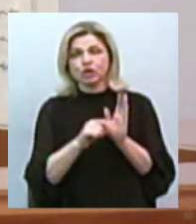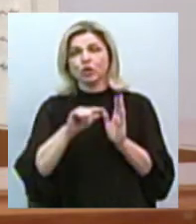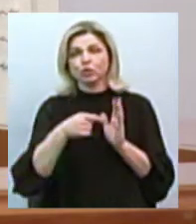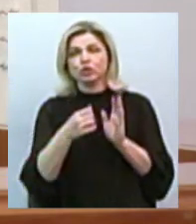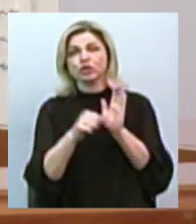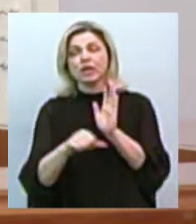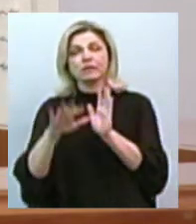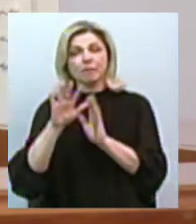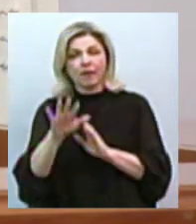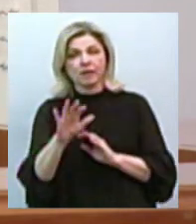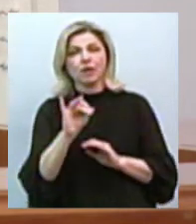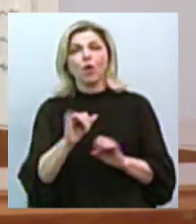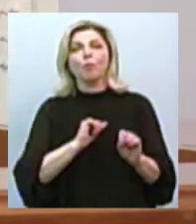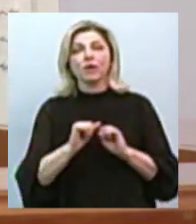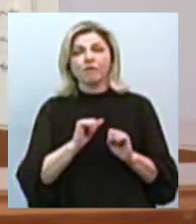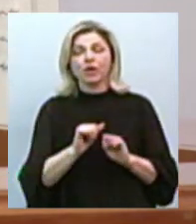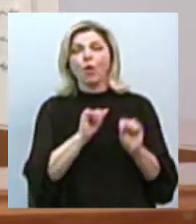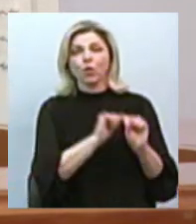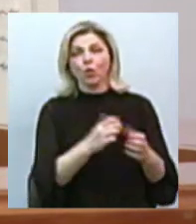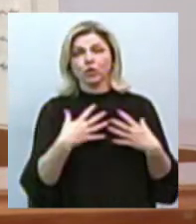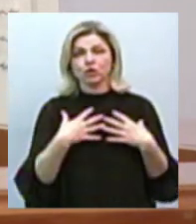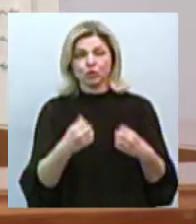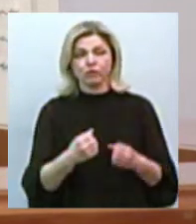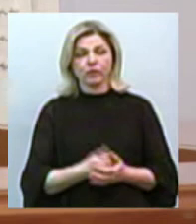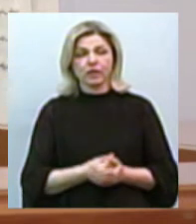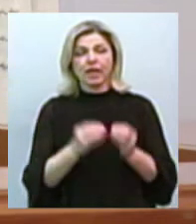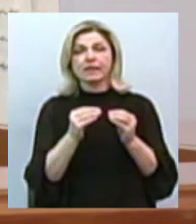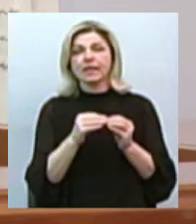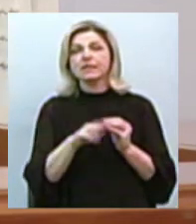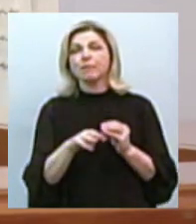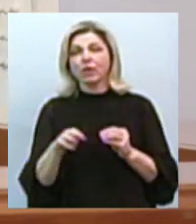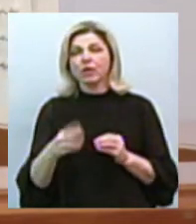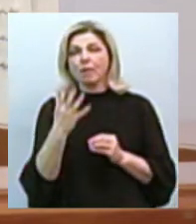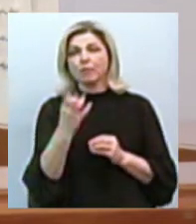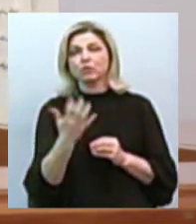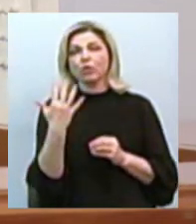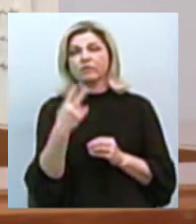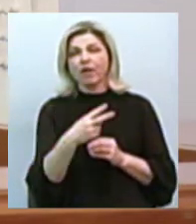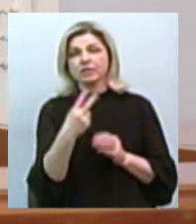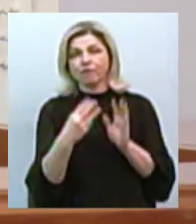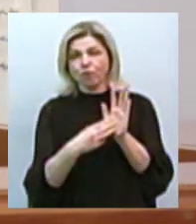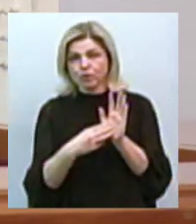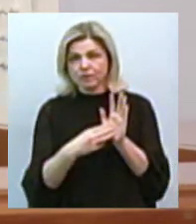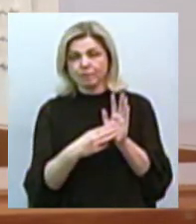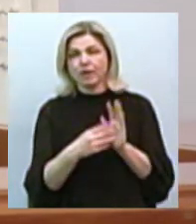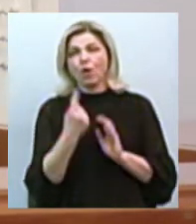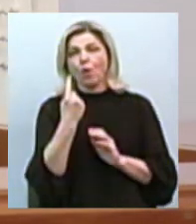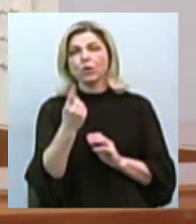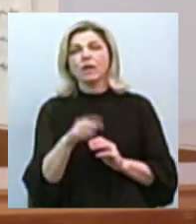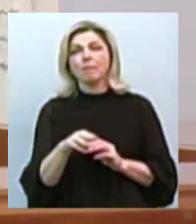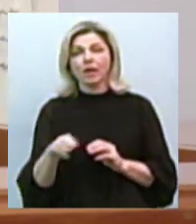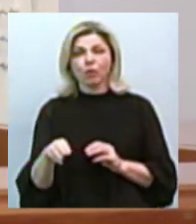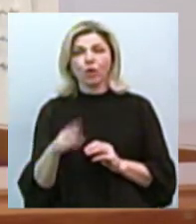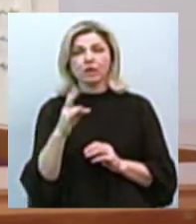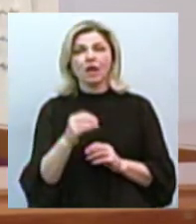охорони здоров'я на боротьбу з коронавірусом – 10 мільйонів 528, 1 мільйон на